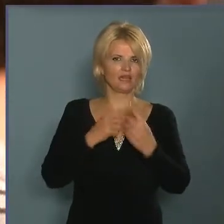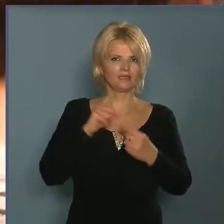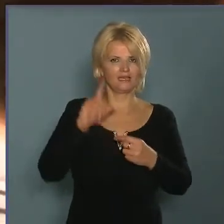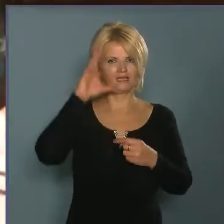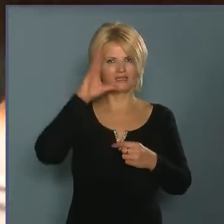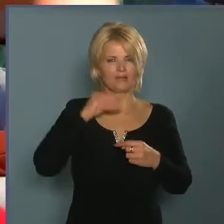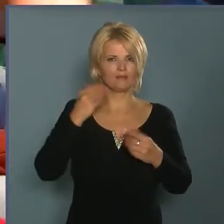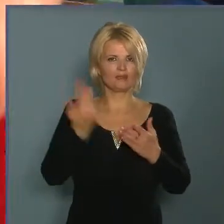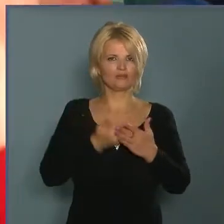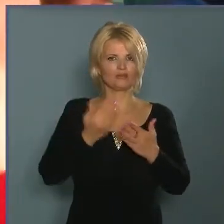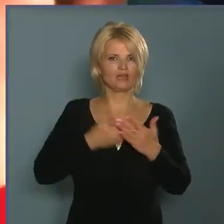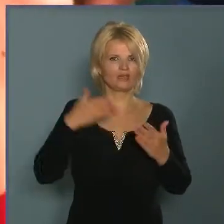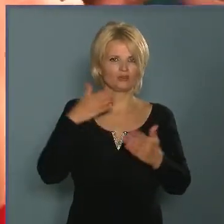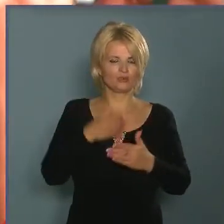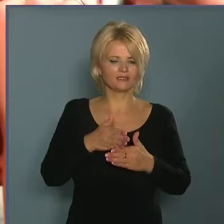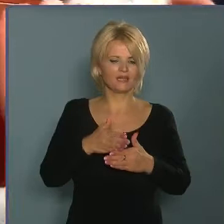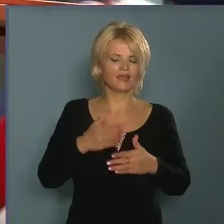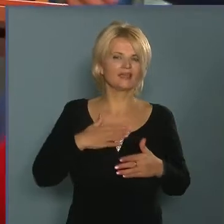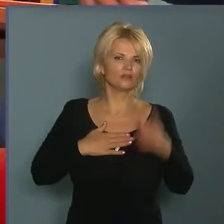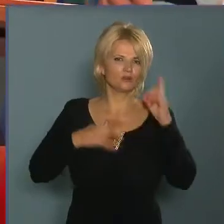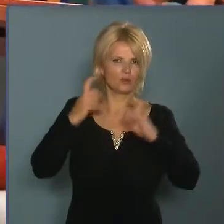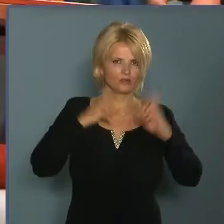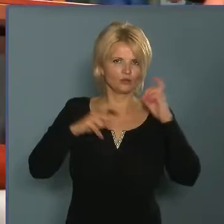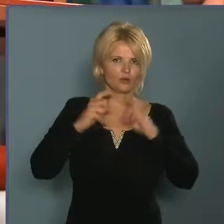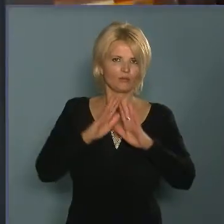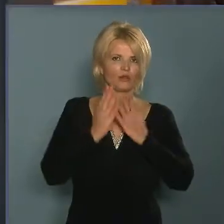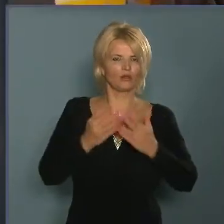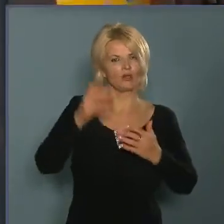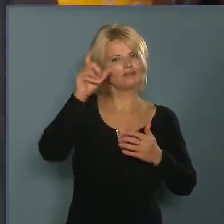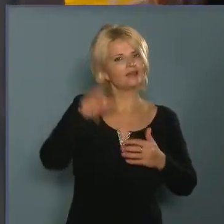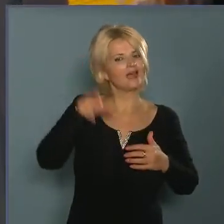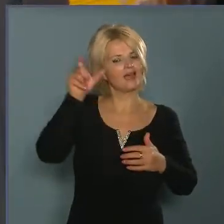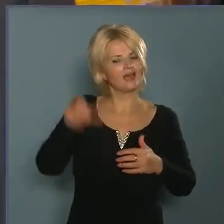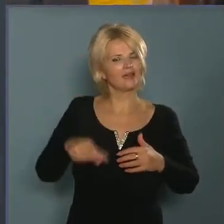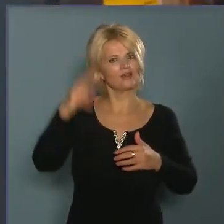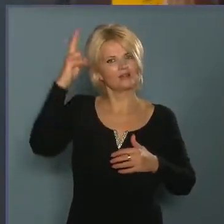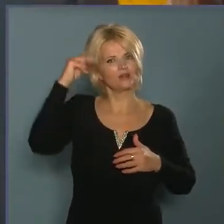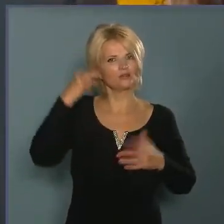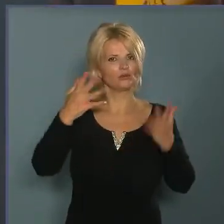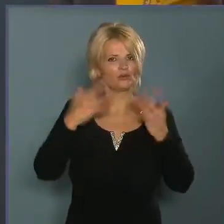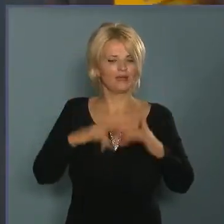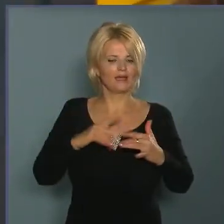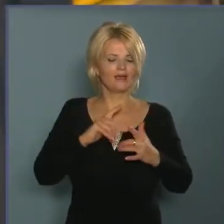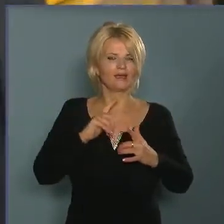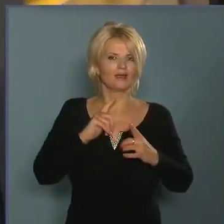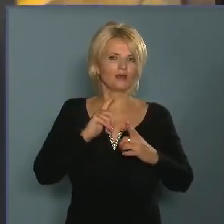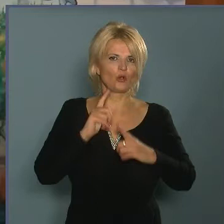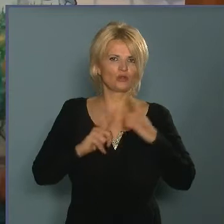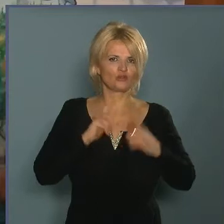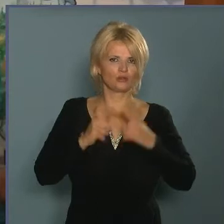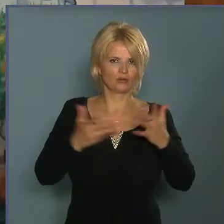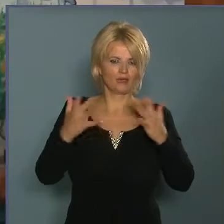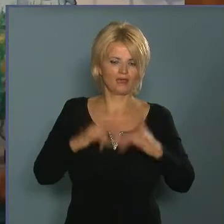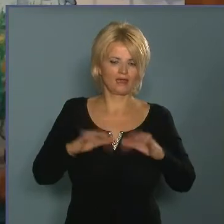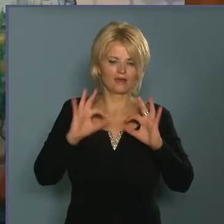két ember szükségeltetik. Igen, én is azt gondolom, hogy a könyvtár az egy tanulóhely, illetve kölcsönzőhely, ahol